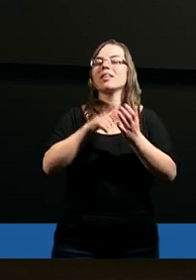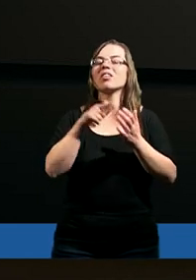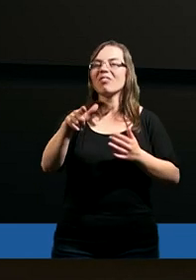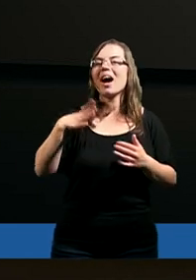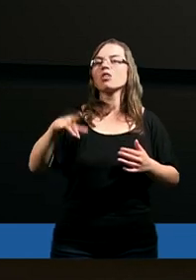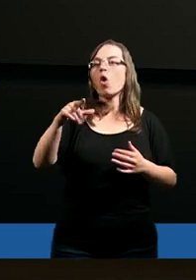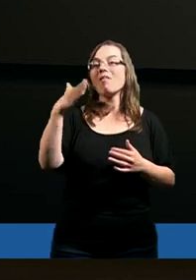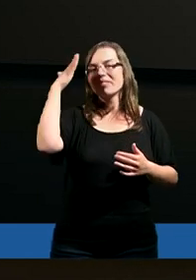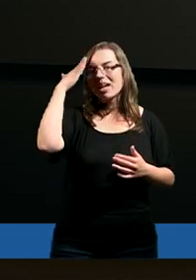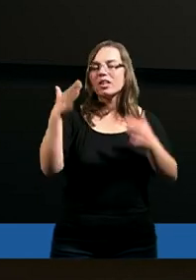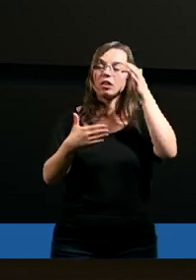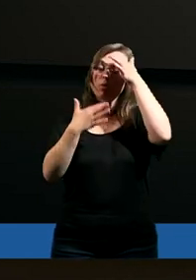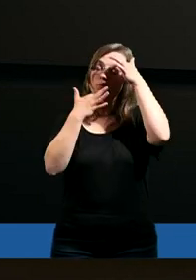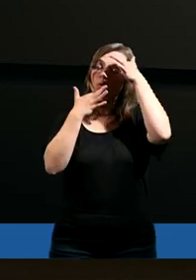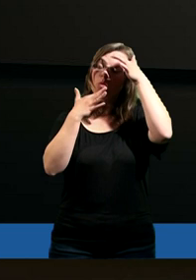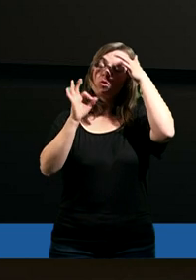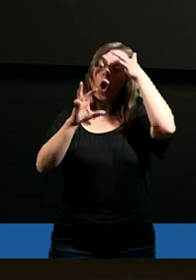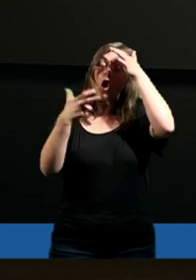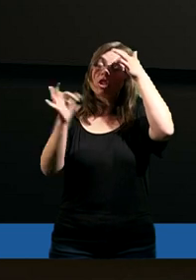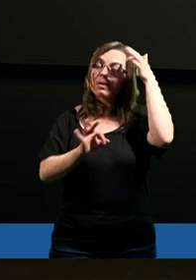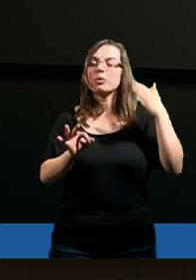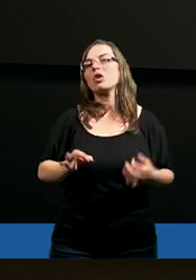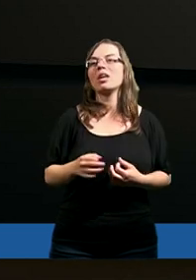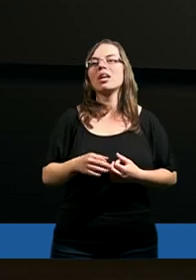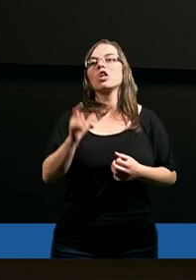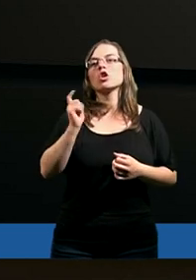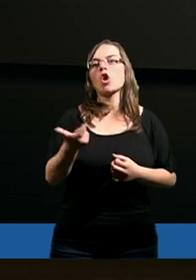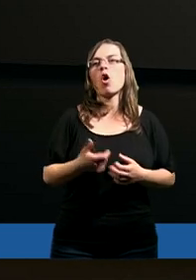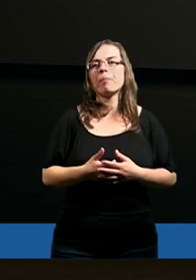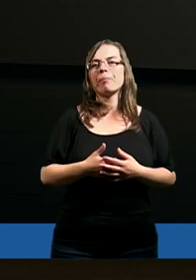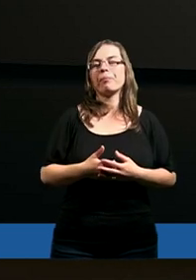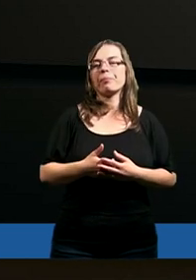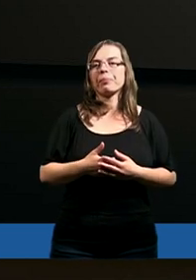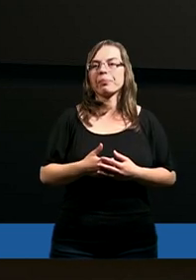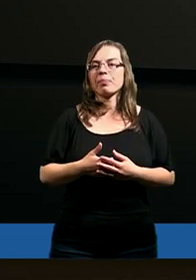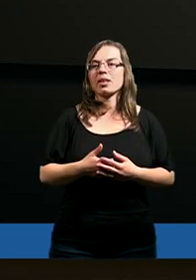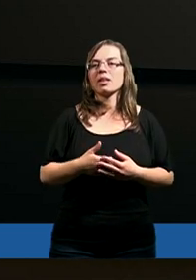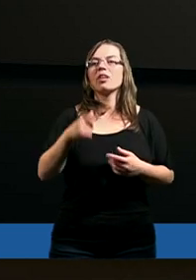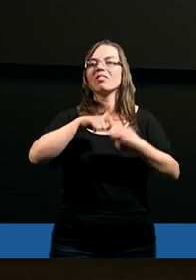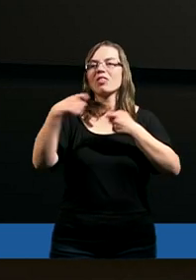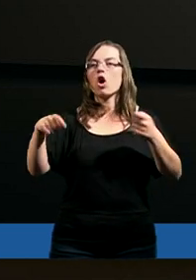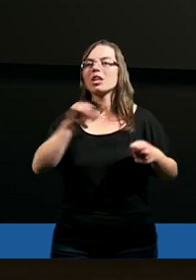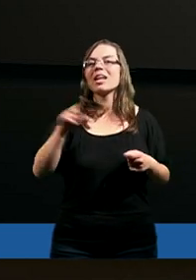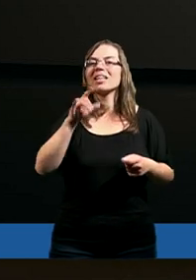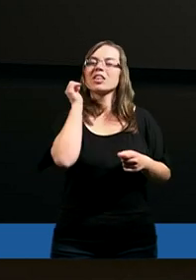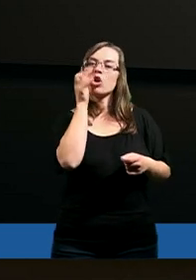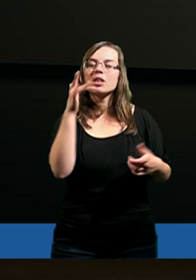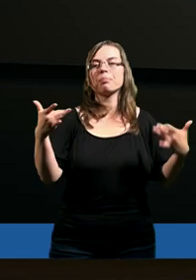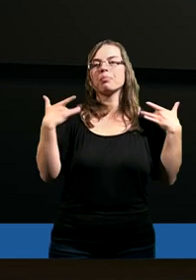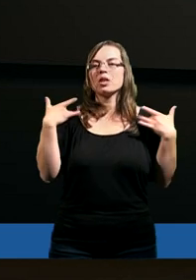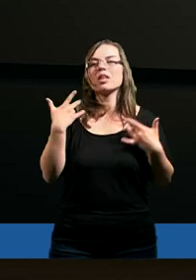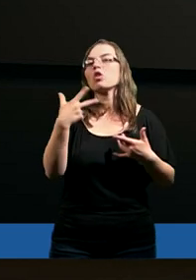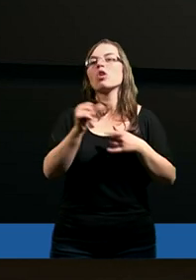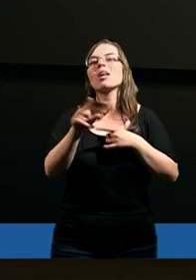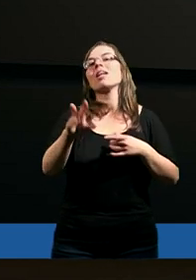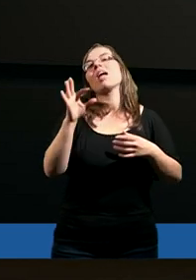i warto o tym wiedzieć, wiecie, bo mówimy o czymś, co wiąże się z codziennym życiem.